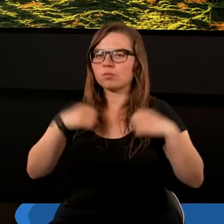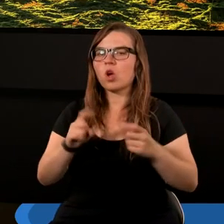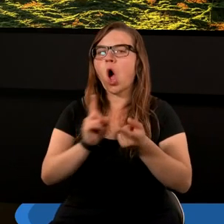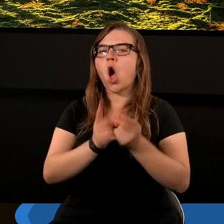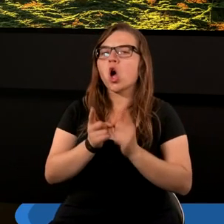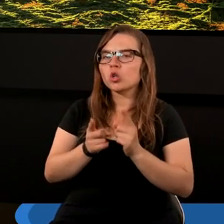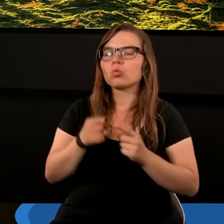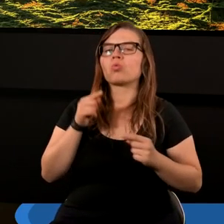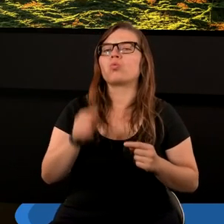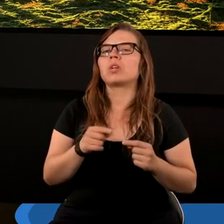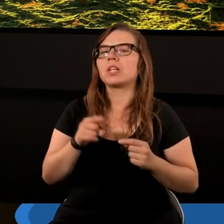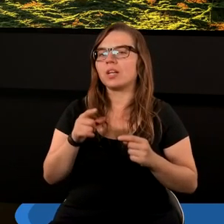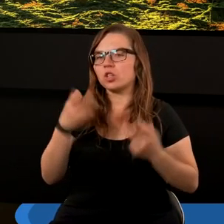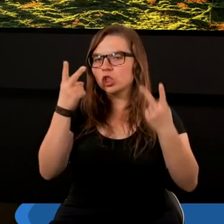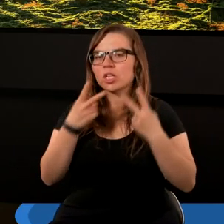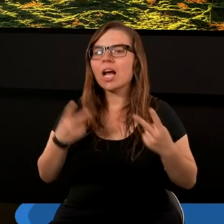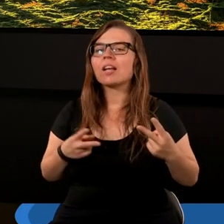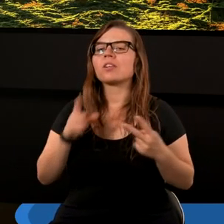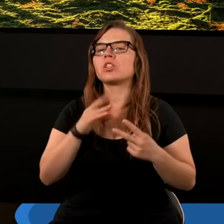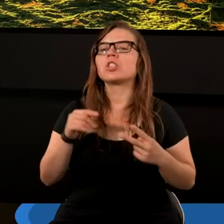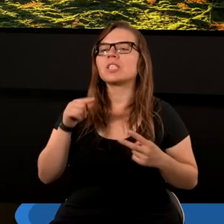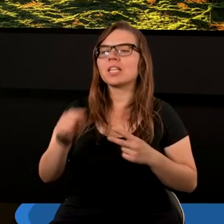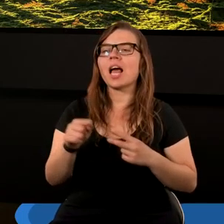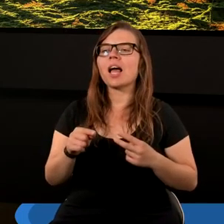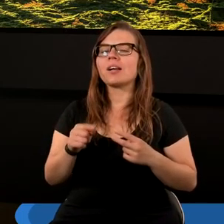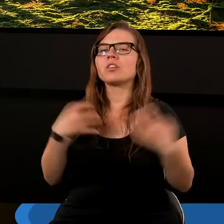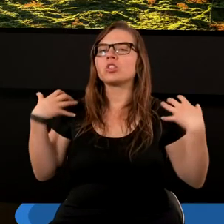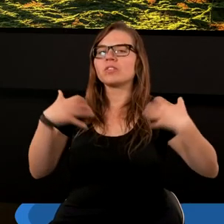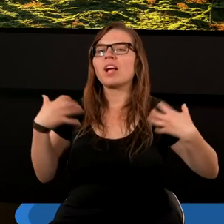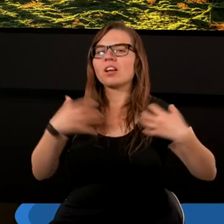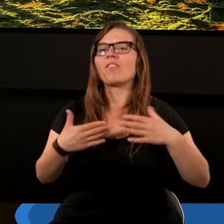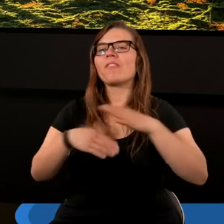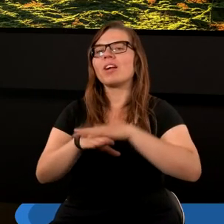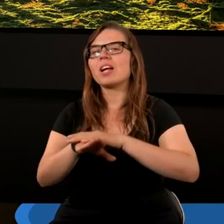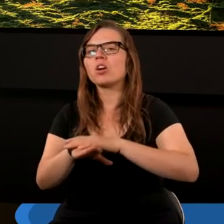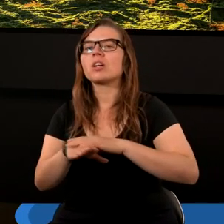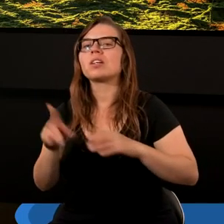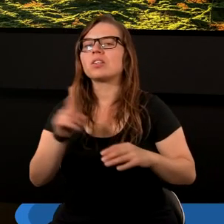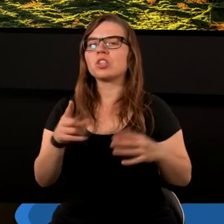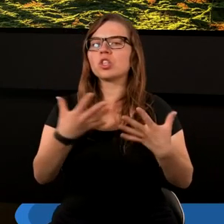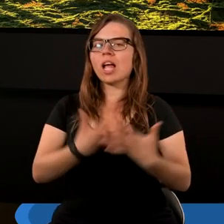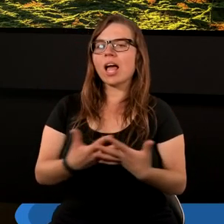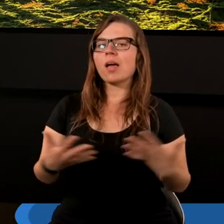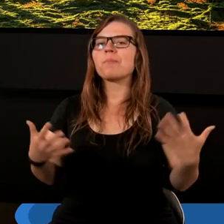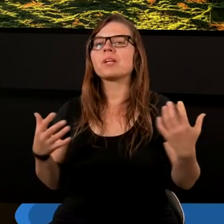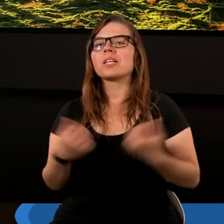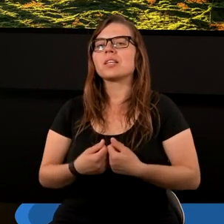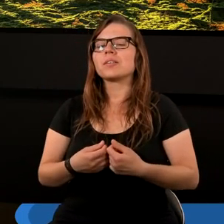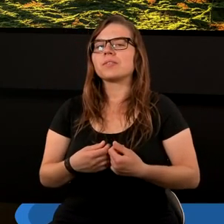oszukuje. On zwodzi. Czytaliśmy, że to zwierzę wychodzące z ziemi